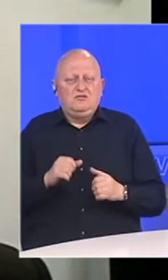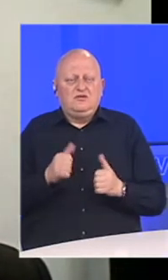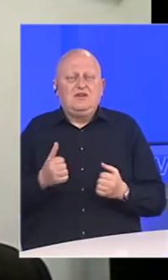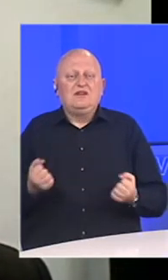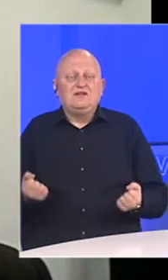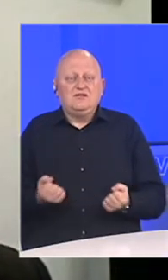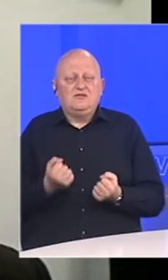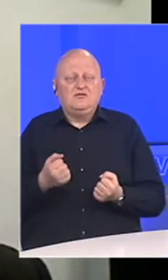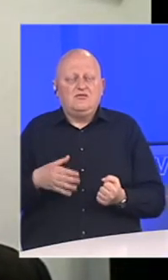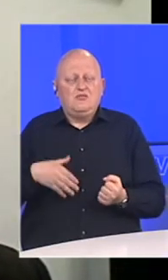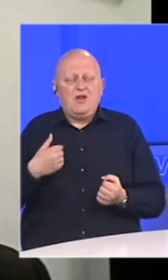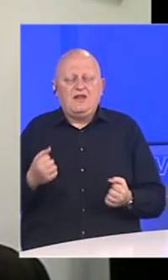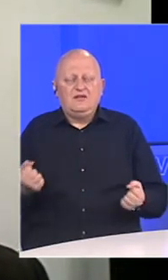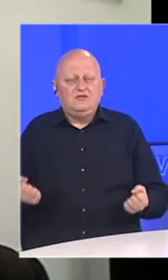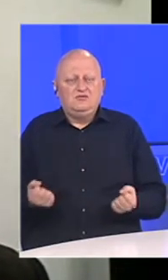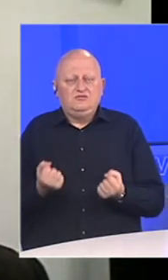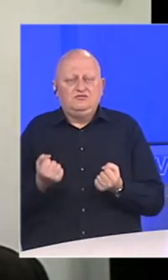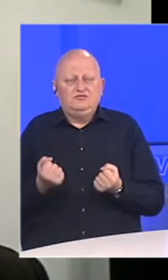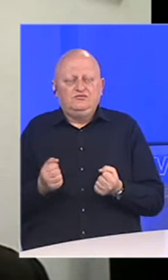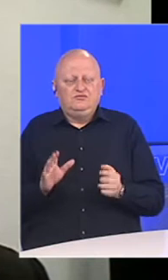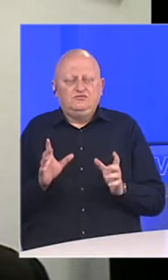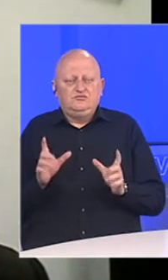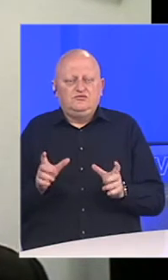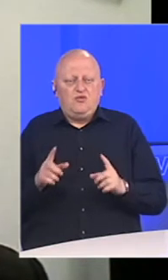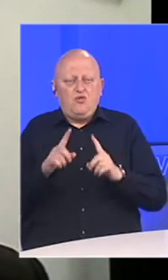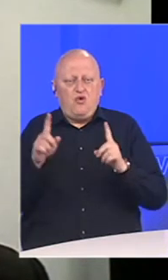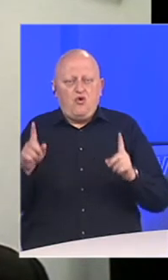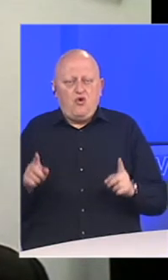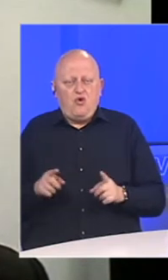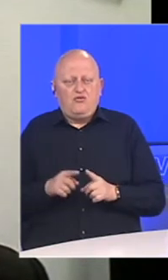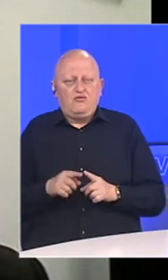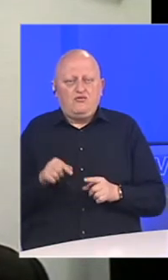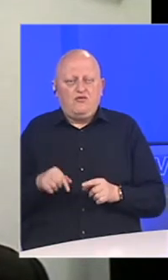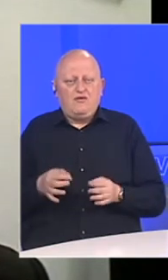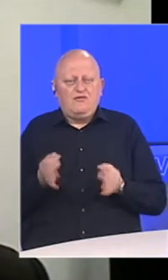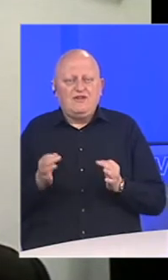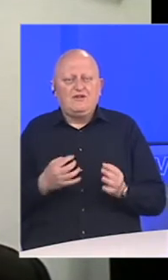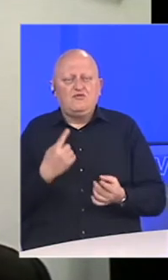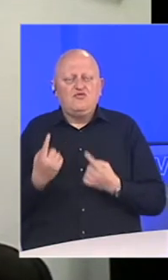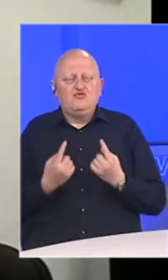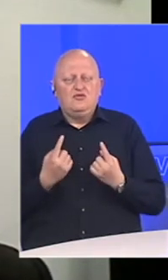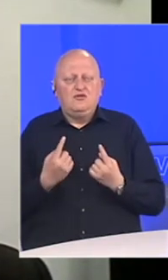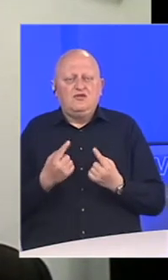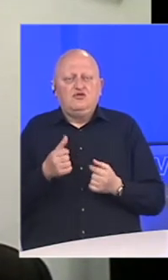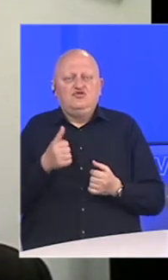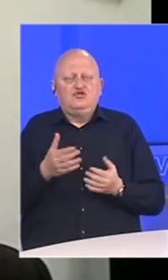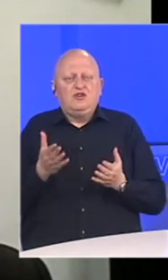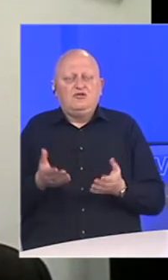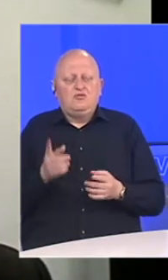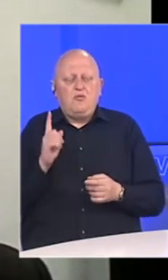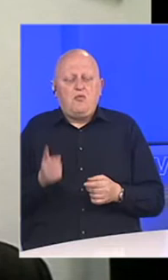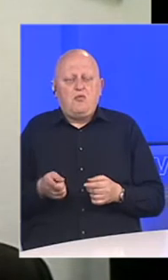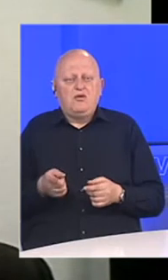teško, mlade je teško staviti u neke okvire, posebno u ovim andrednim okolnostima, ali šta je tu je